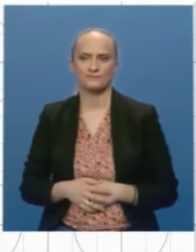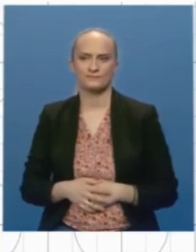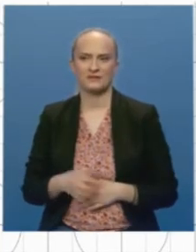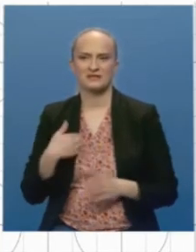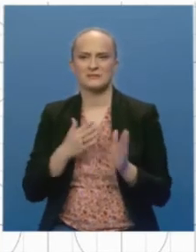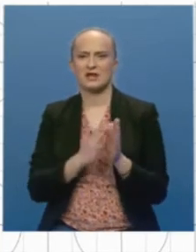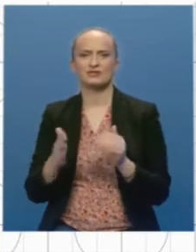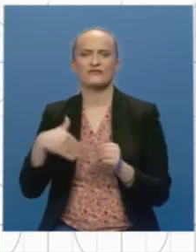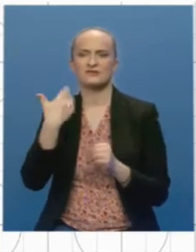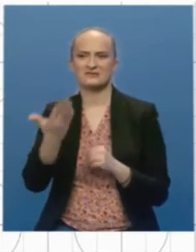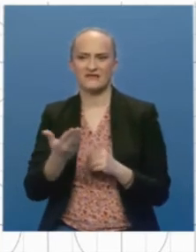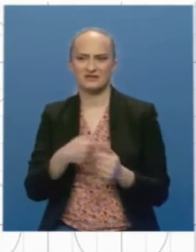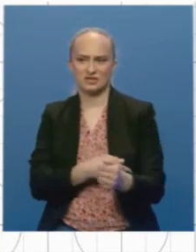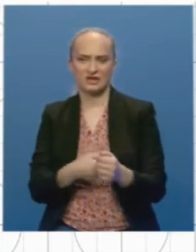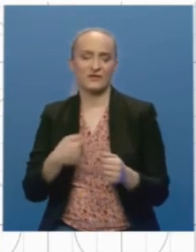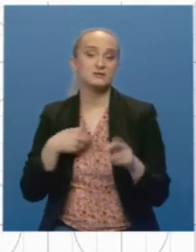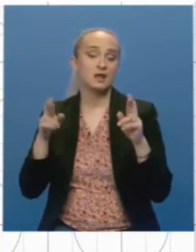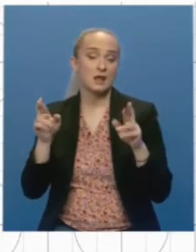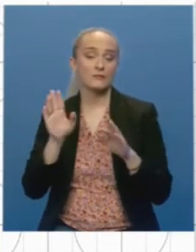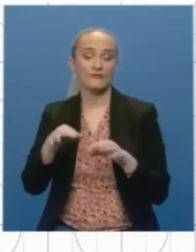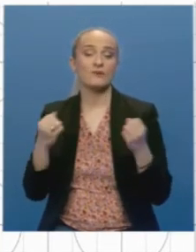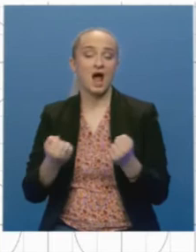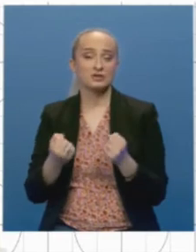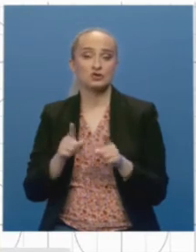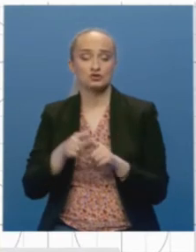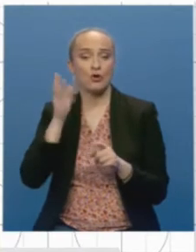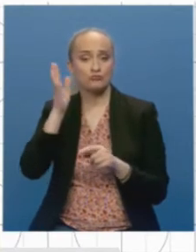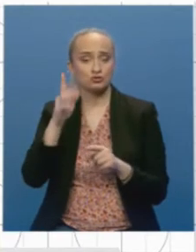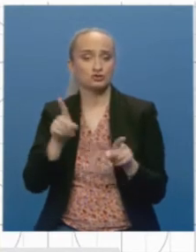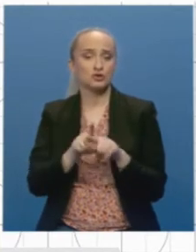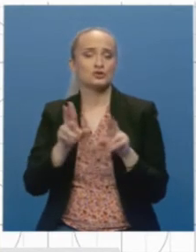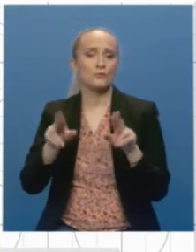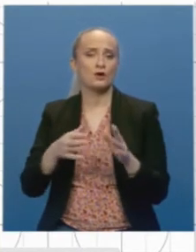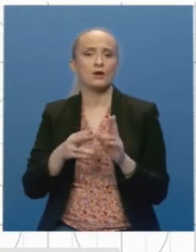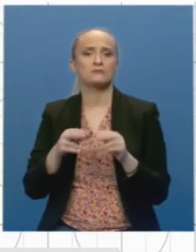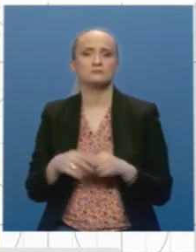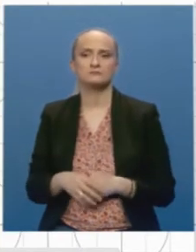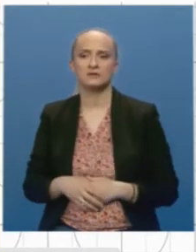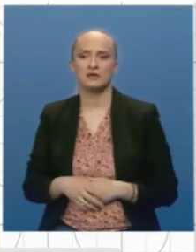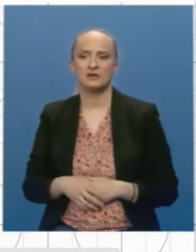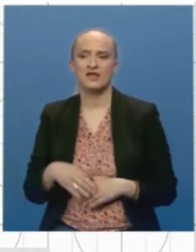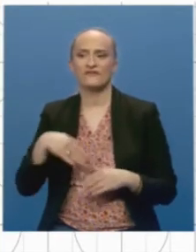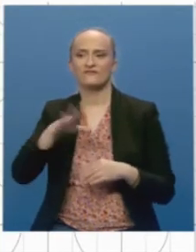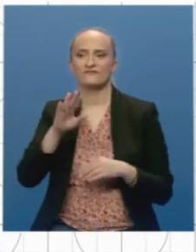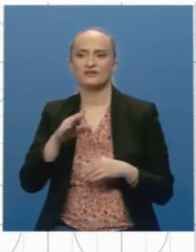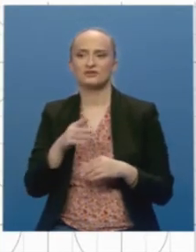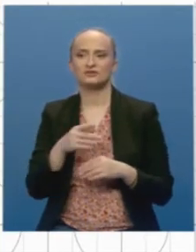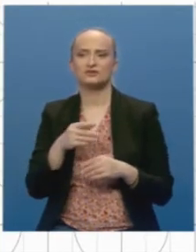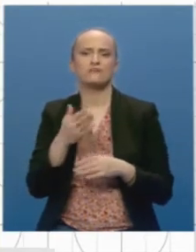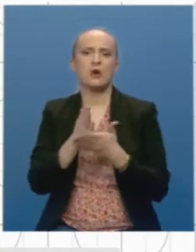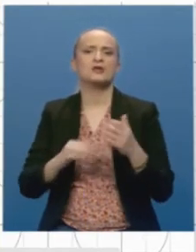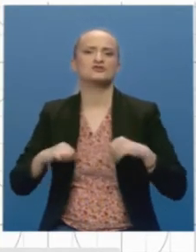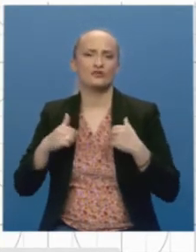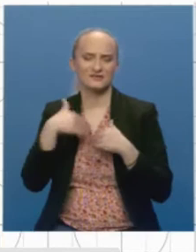redavan davalac krvi i nadam se da će pomoći u akciju u budući koliko budemo naše mogućnosti. Više od pola života dajem krvi